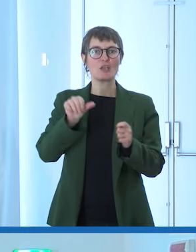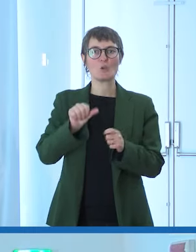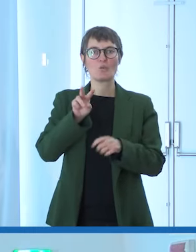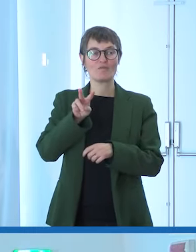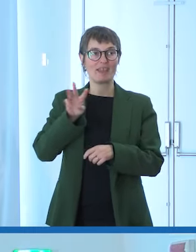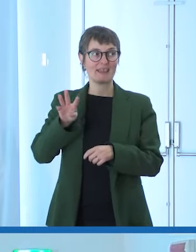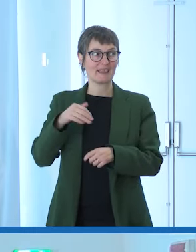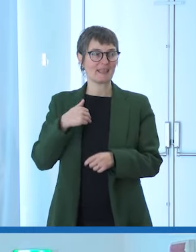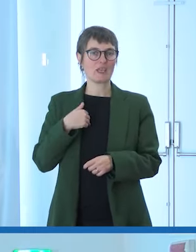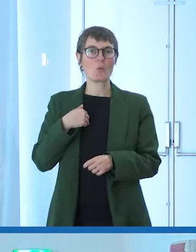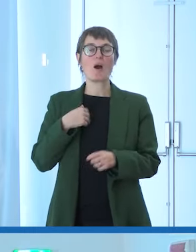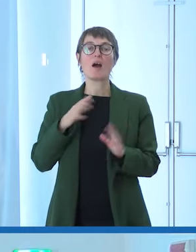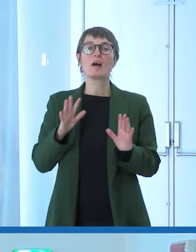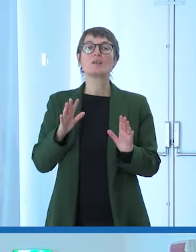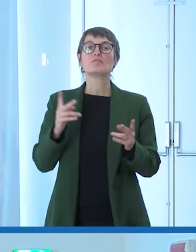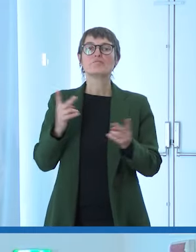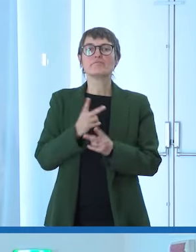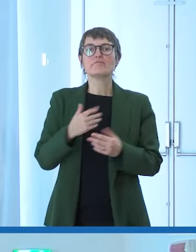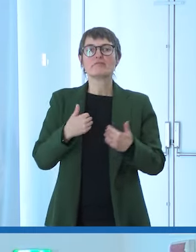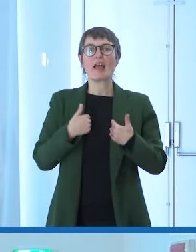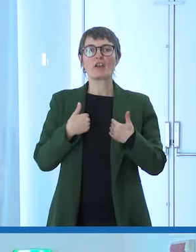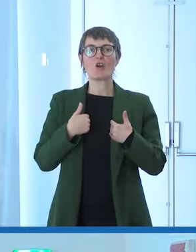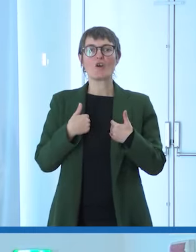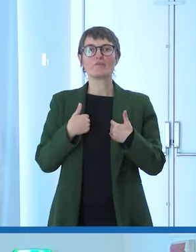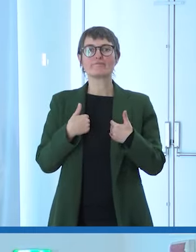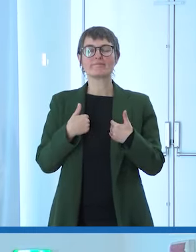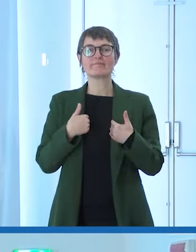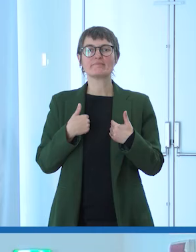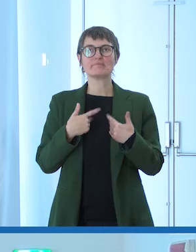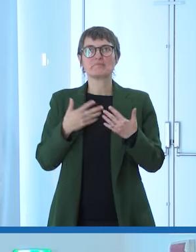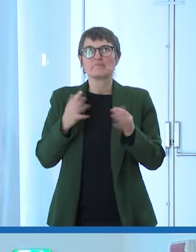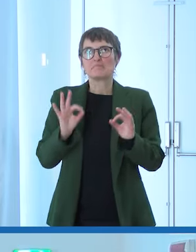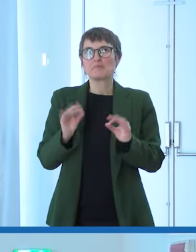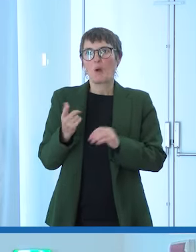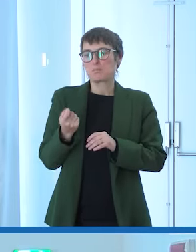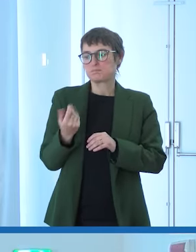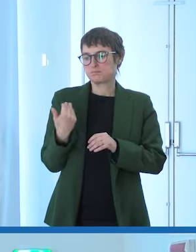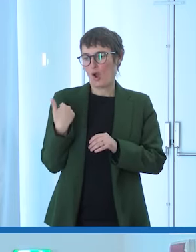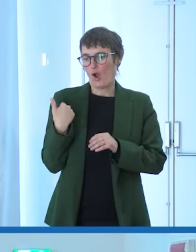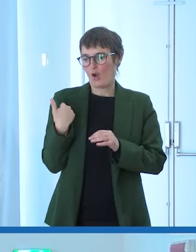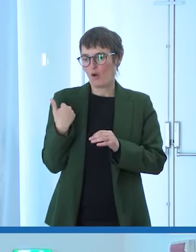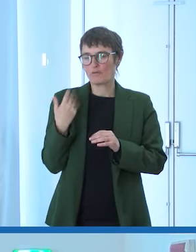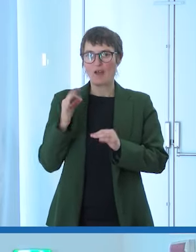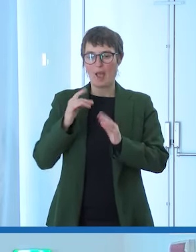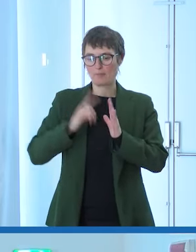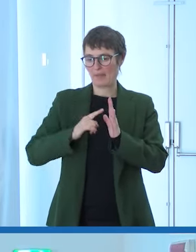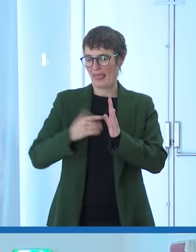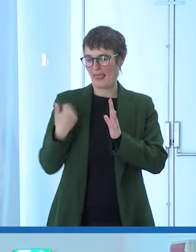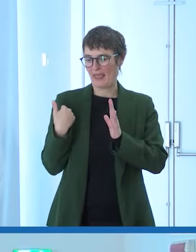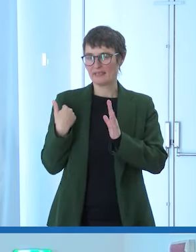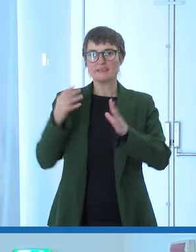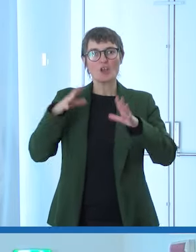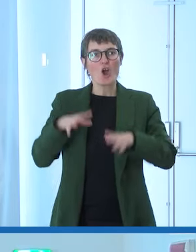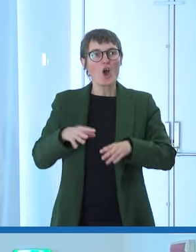effettivamente mi sono ritrovato da da poco perché sono pochi mesi a fare l'inviato